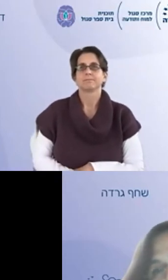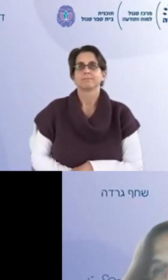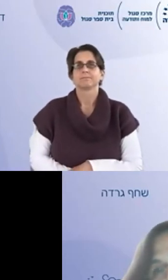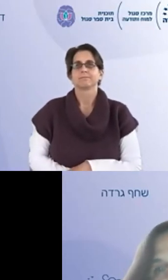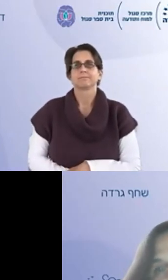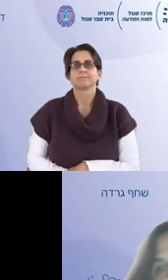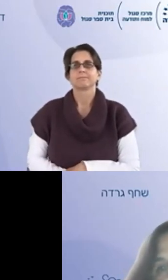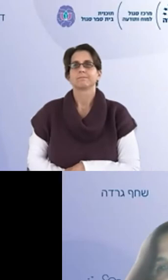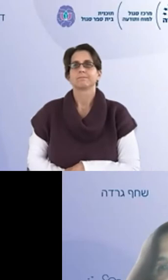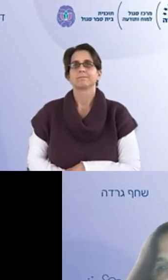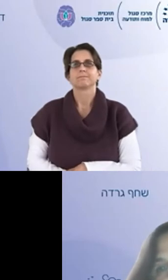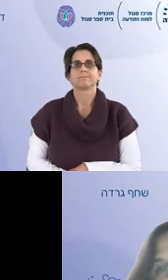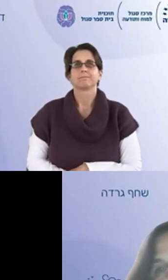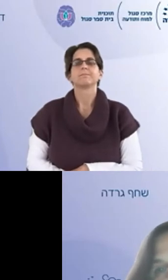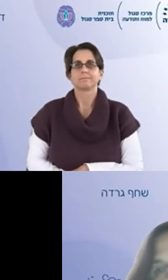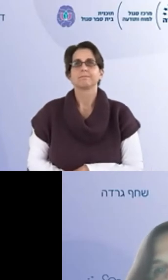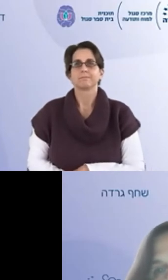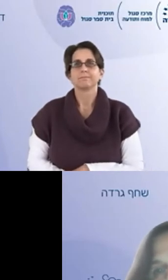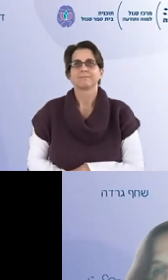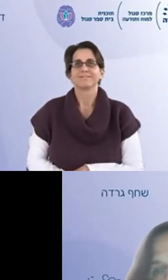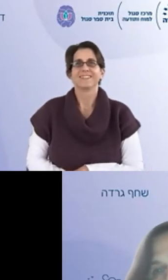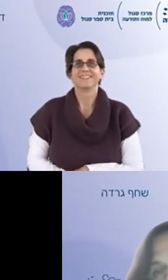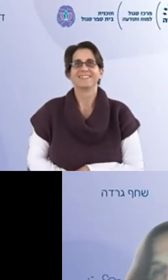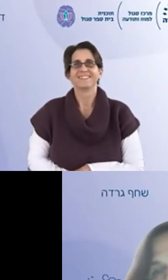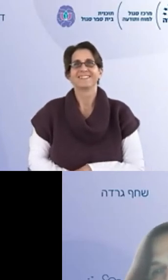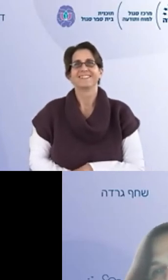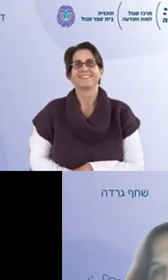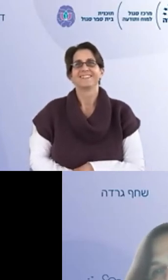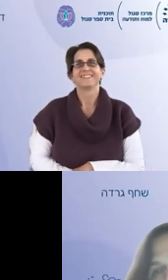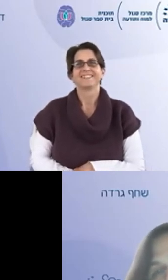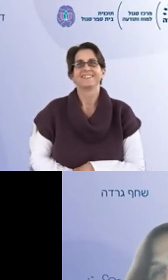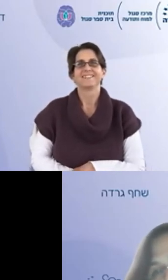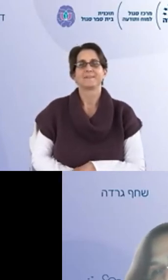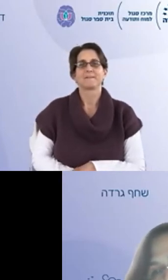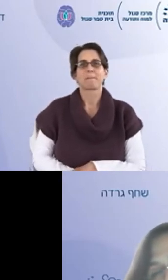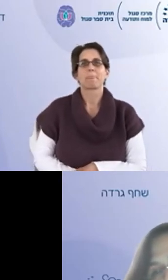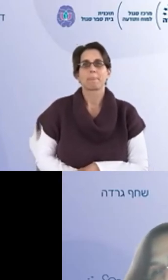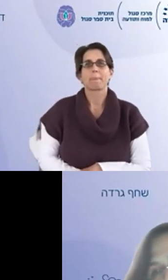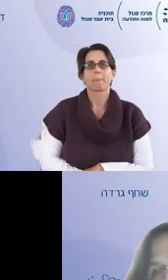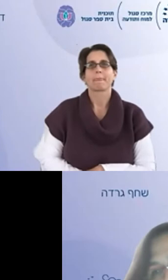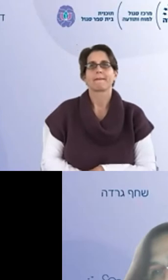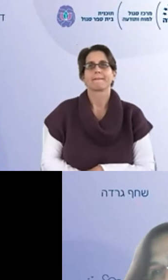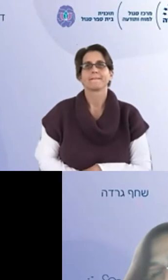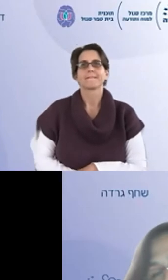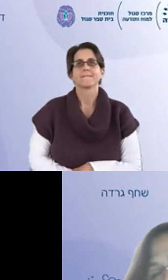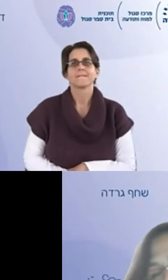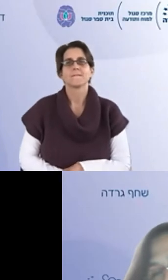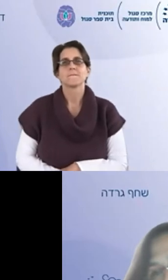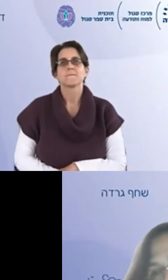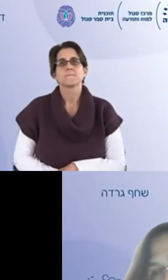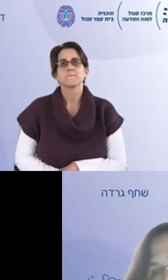יודע תחשבו את זה כמה אנשים הסתכלו היום בשש בבוקר לא יודע הייתה הננות נפלאה לכיוון מזרח